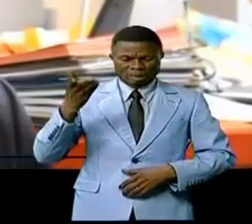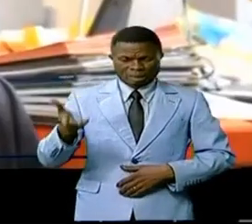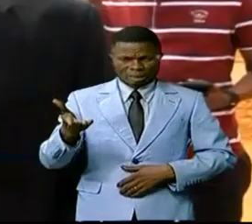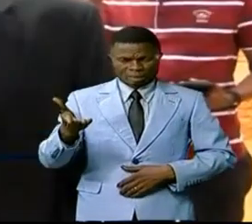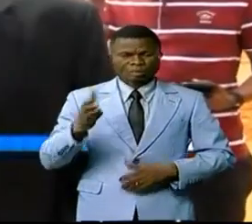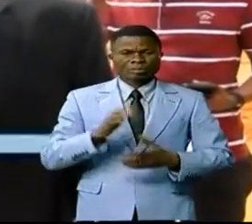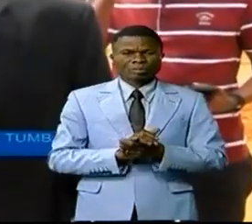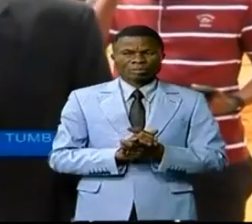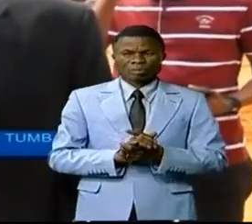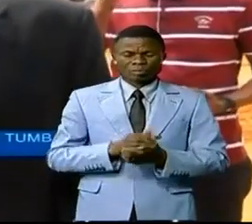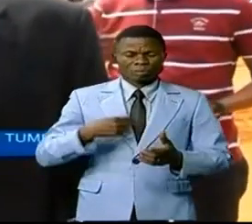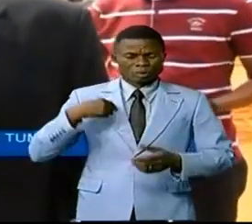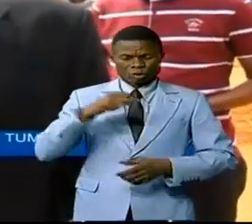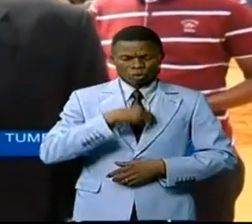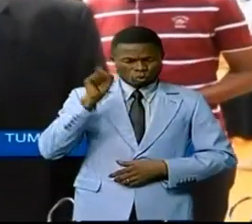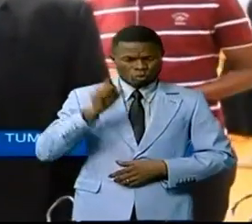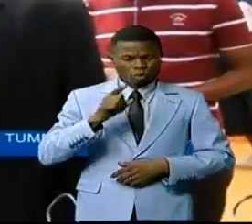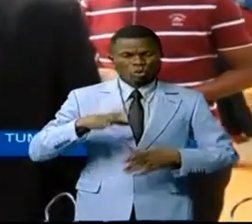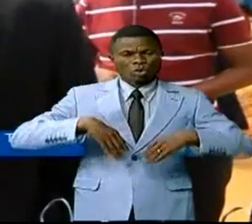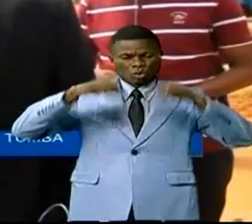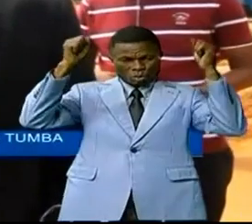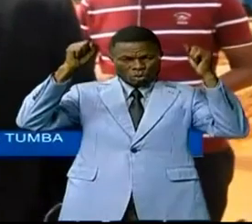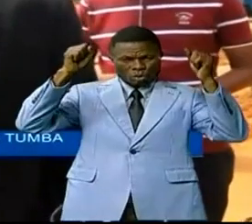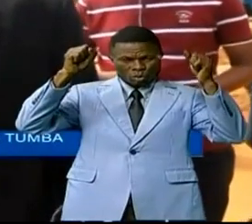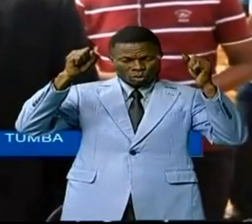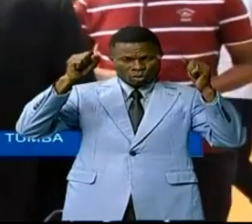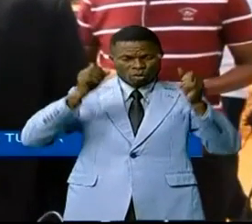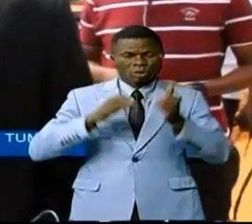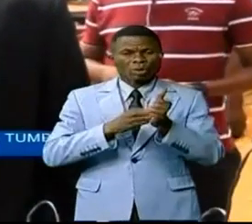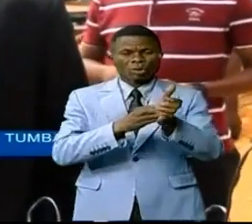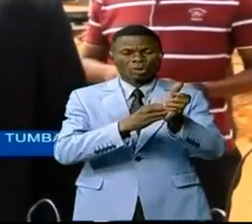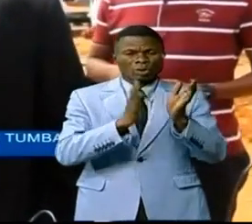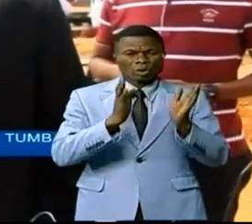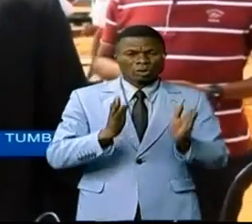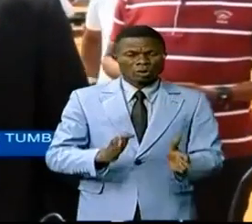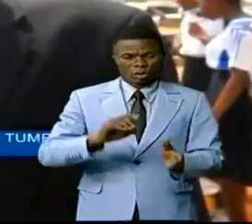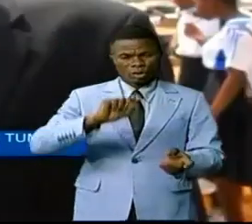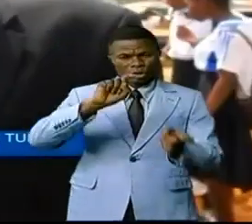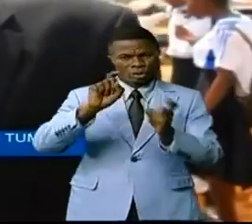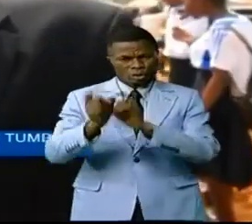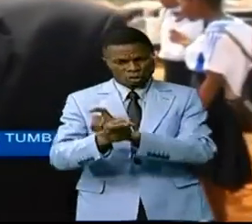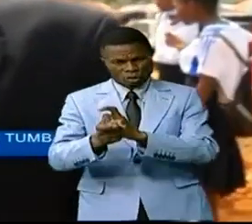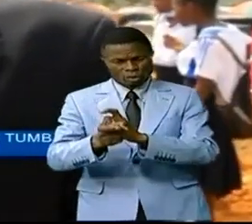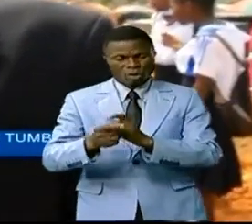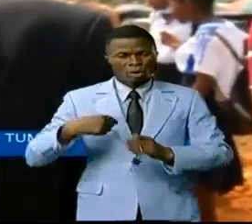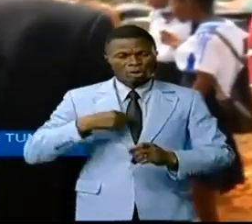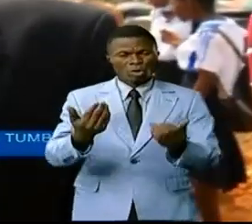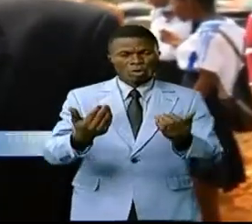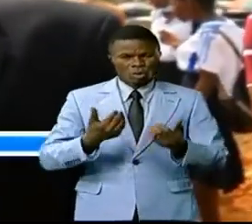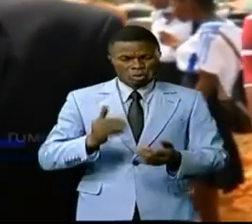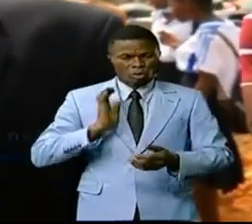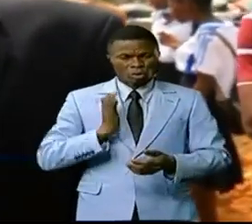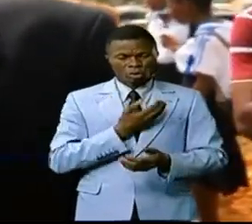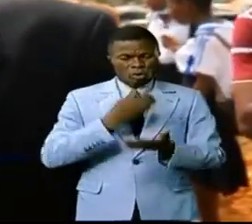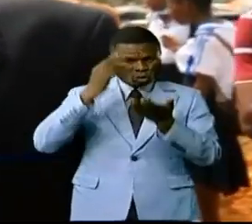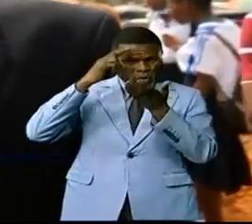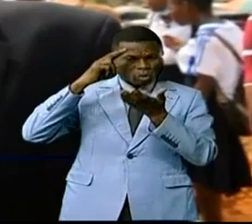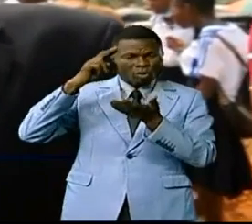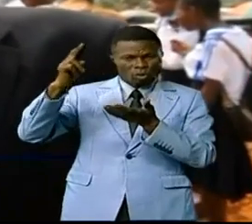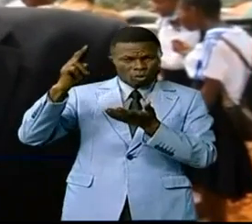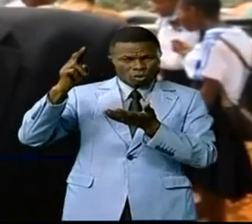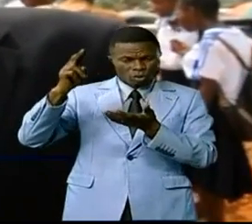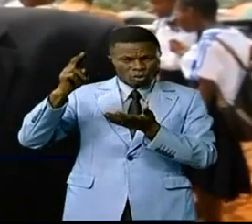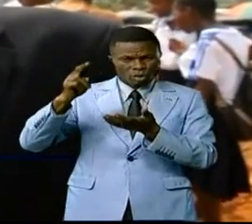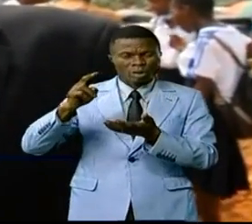OVD. Nous devons tous adopter le leadership qui transforme. Nous voulons que notre université, elle